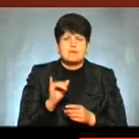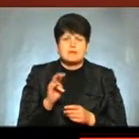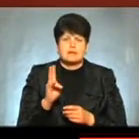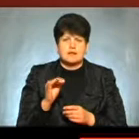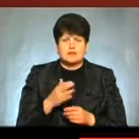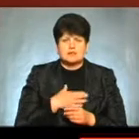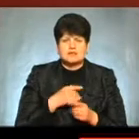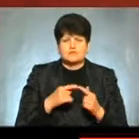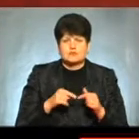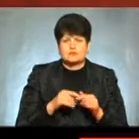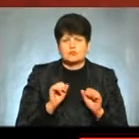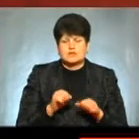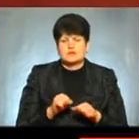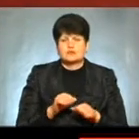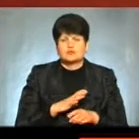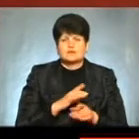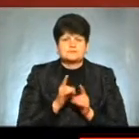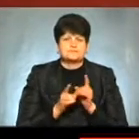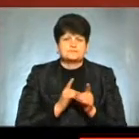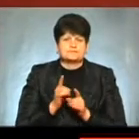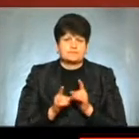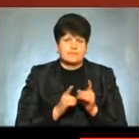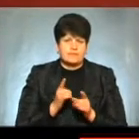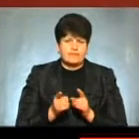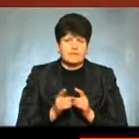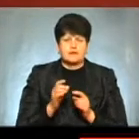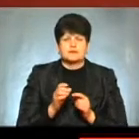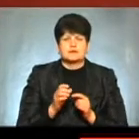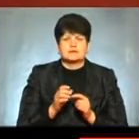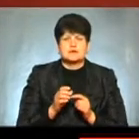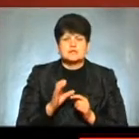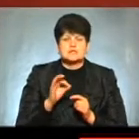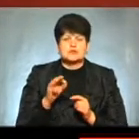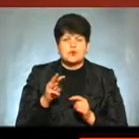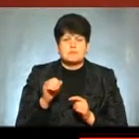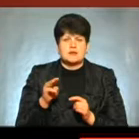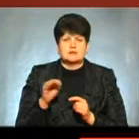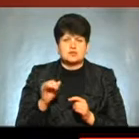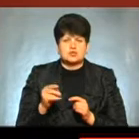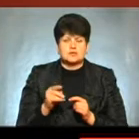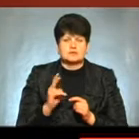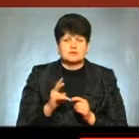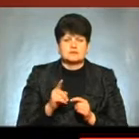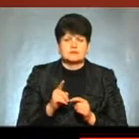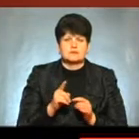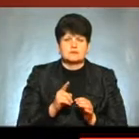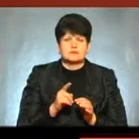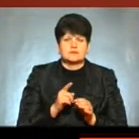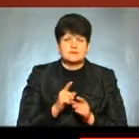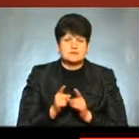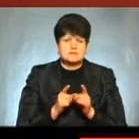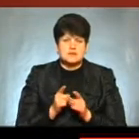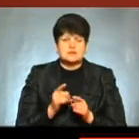можливі були мутації в соматичних клітинах і в статевих І от мутації в соматичних клітинах призвели до онкологічних захворювань